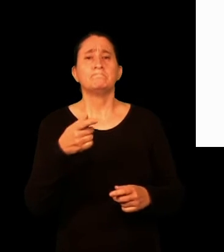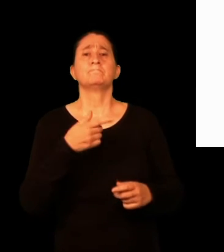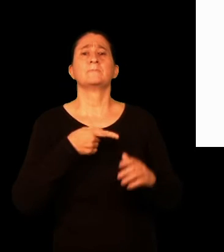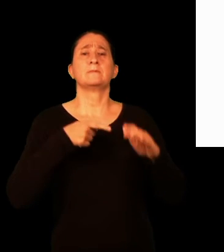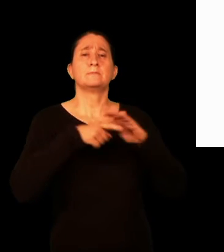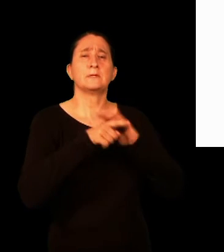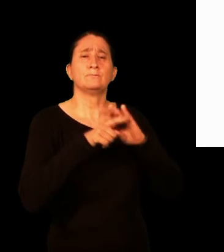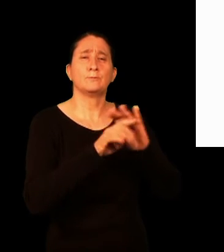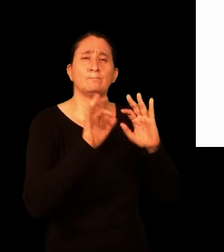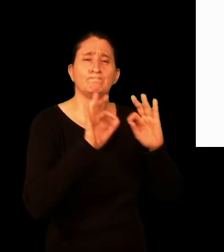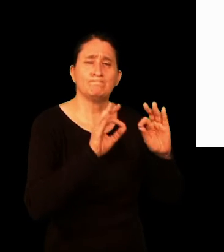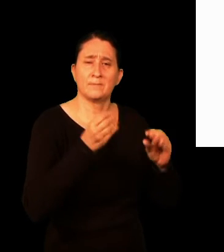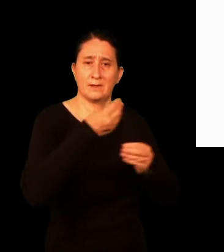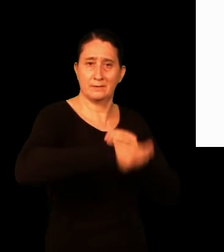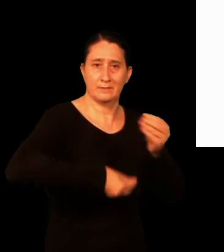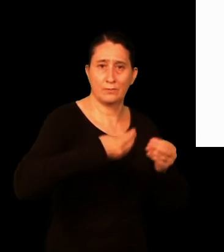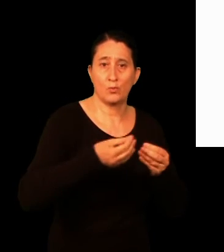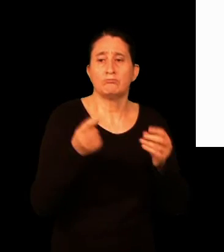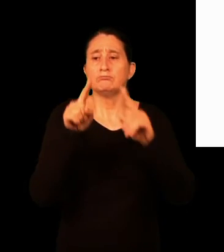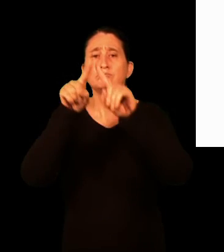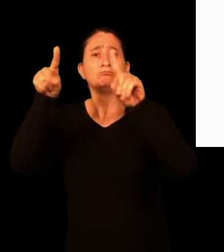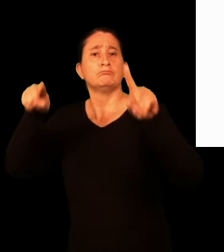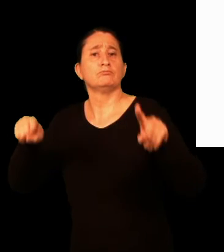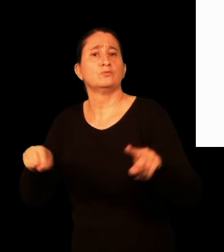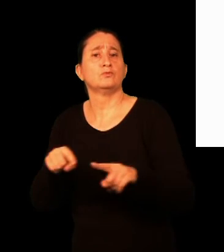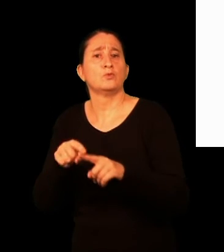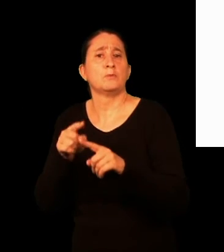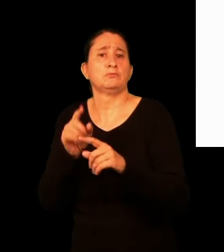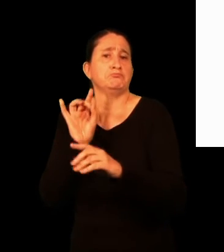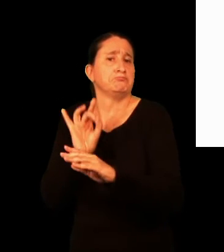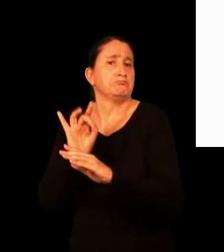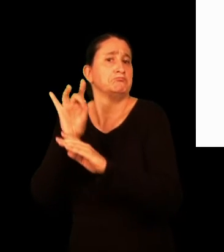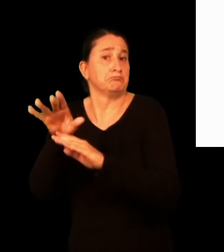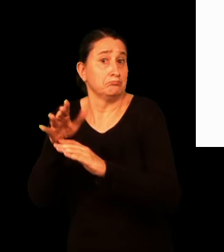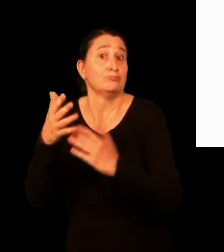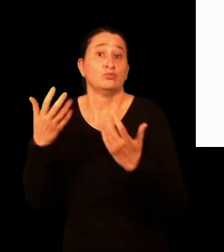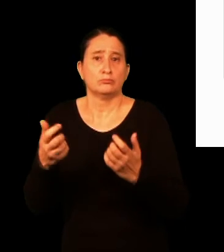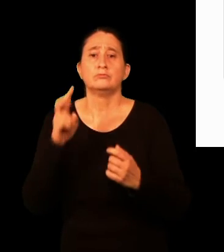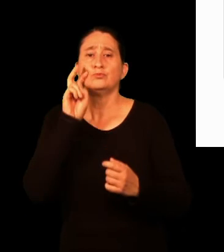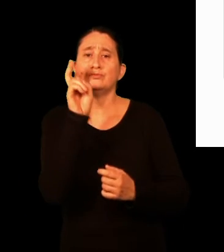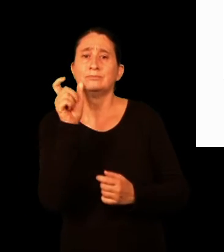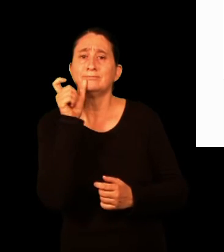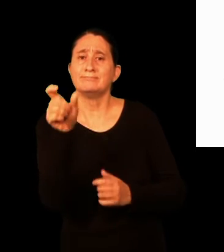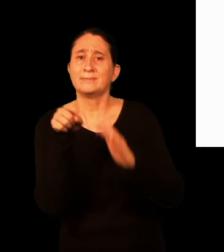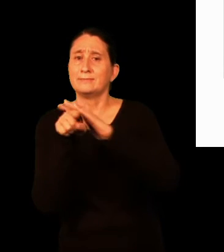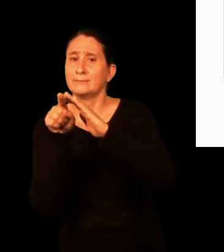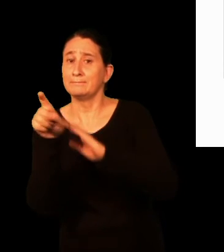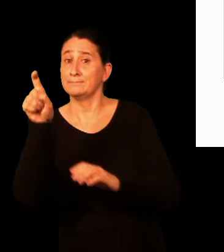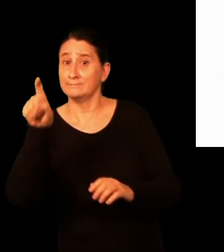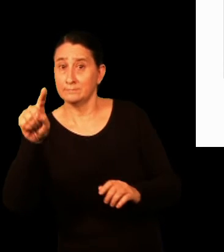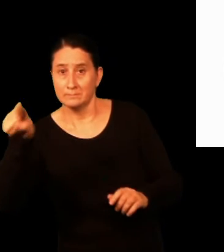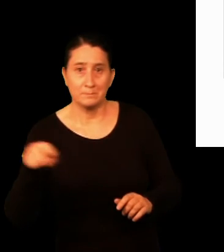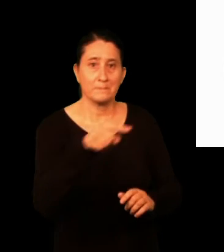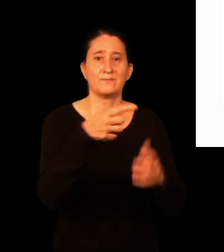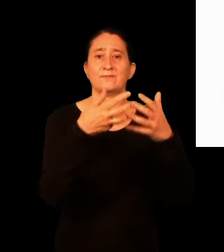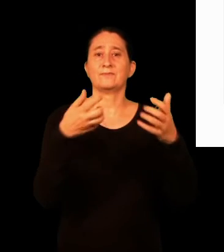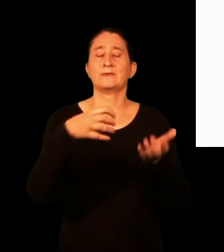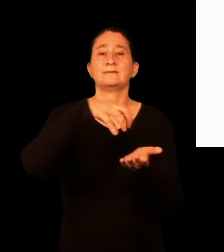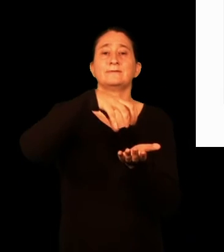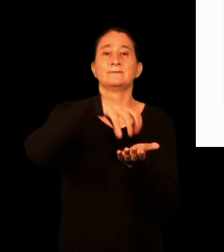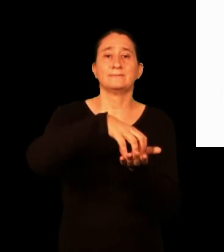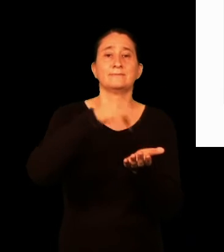Kudeak eta jakin bat egiteko, edo dokumentu bat bidaltzeko, izapideak erlaitzean